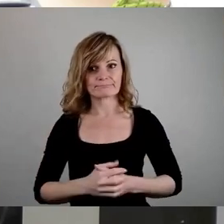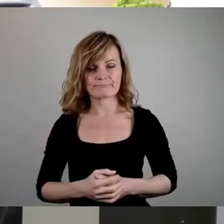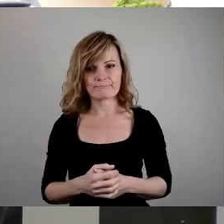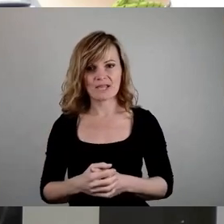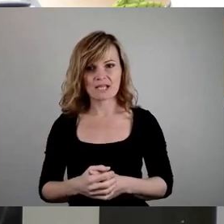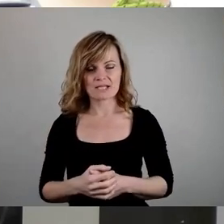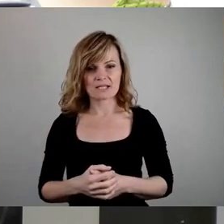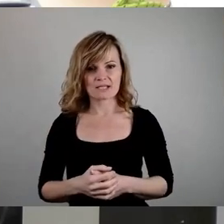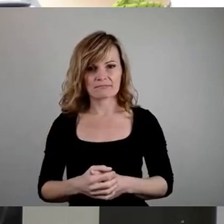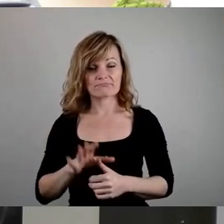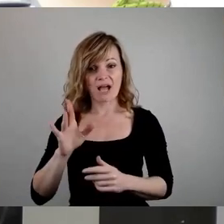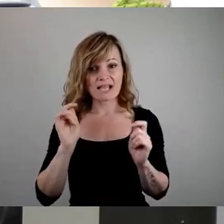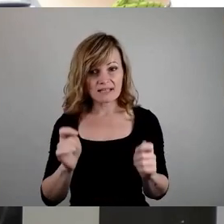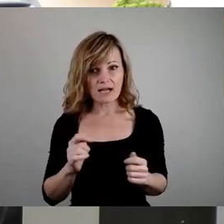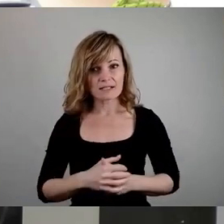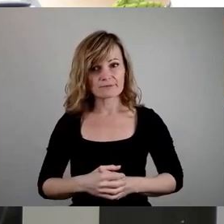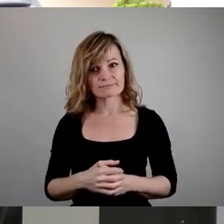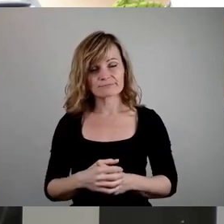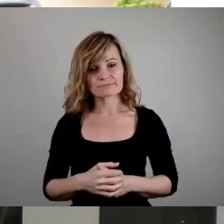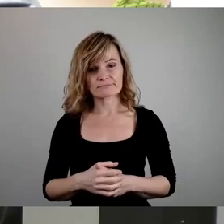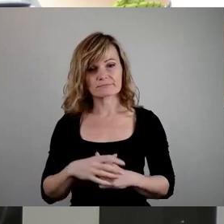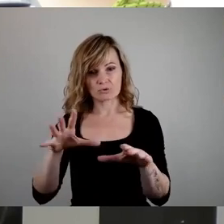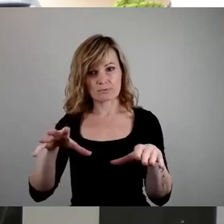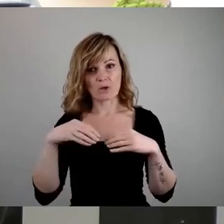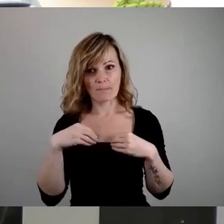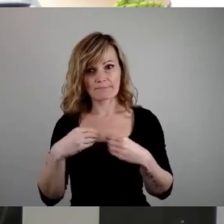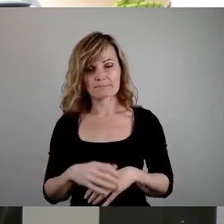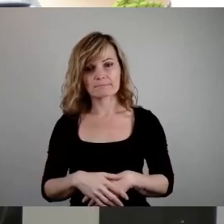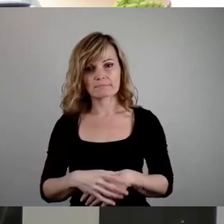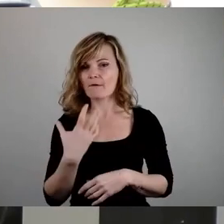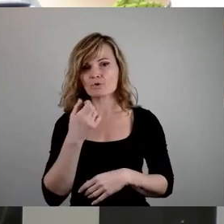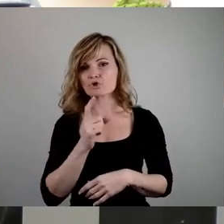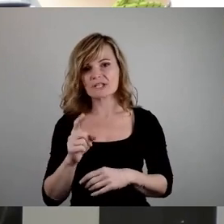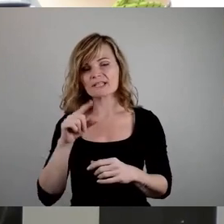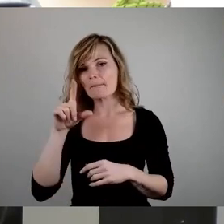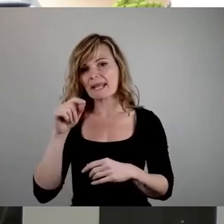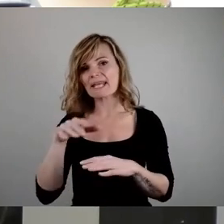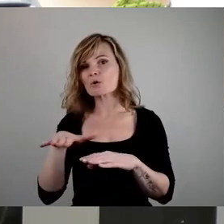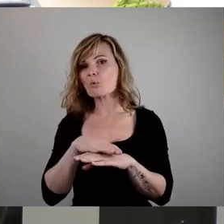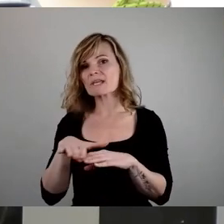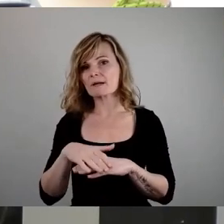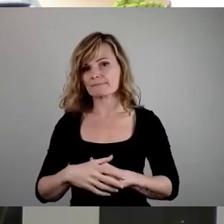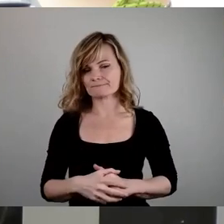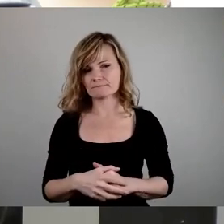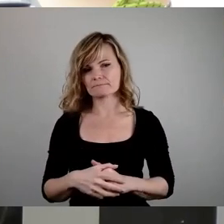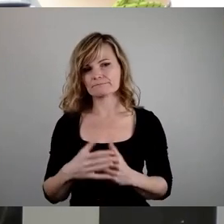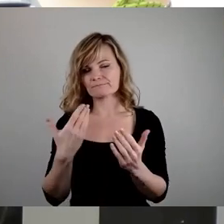Antrag mit in unseres übernommen. Nicht, um irgendwie billig zu kopieren, sondern, weil das ist ja eine